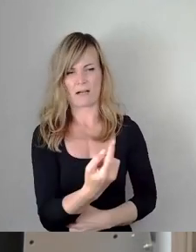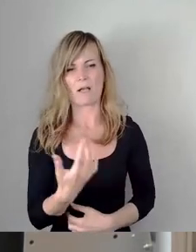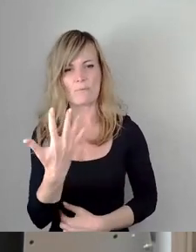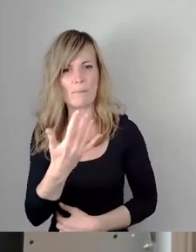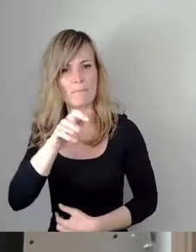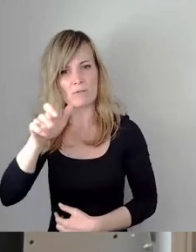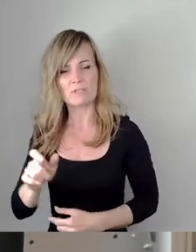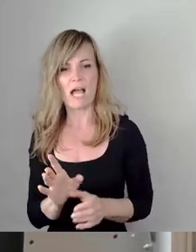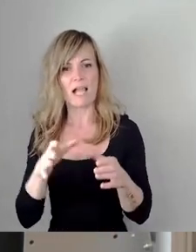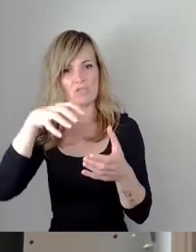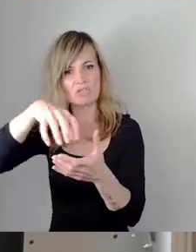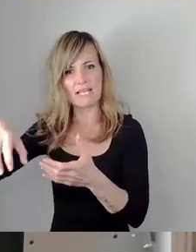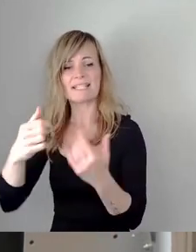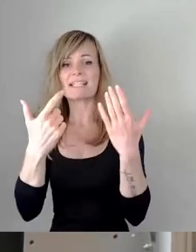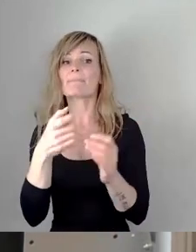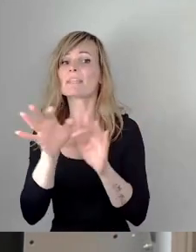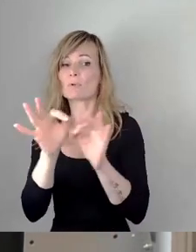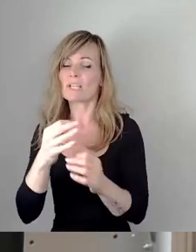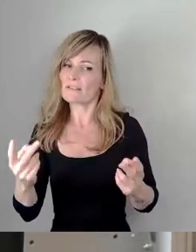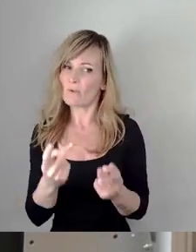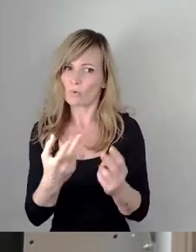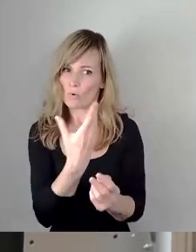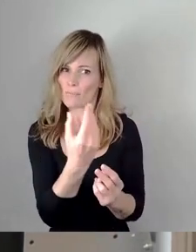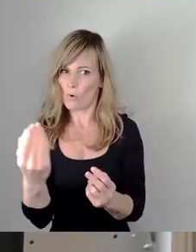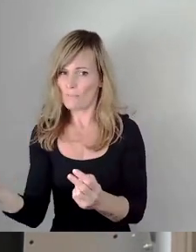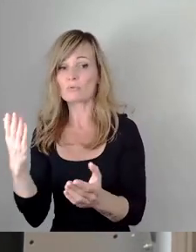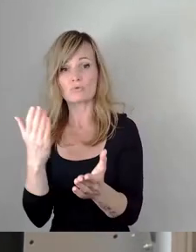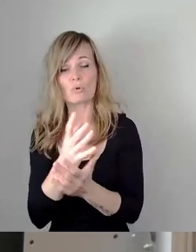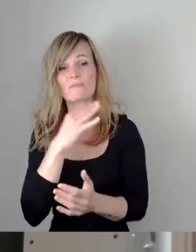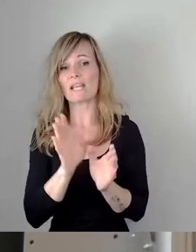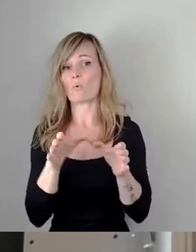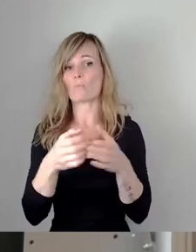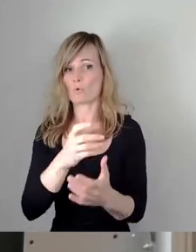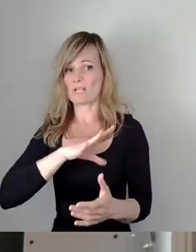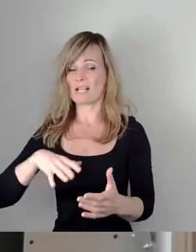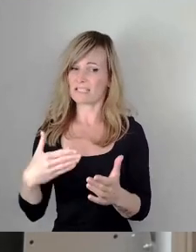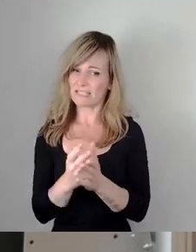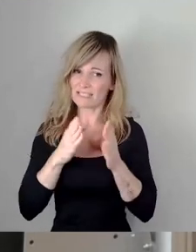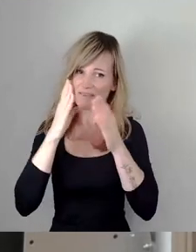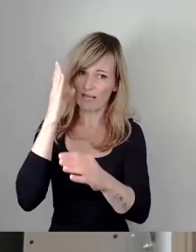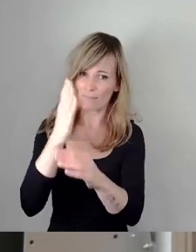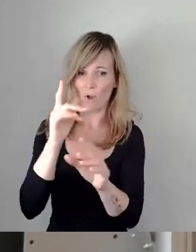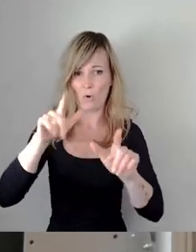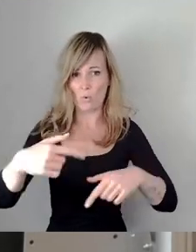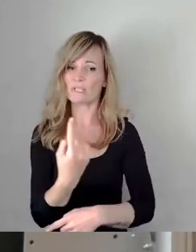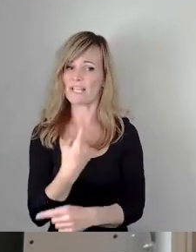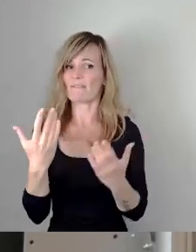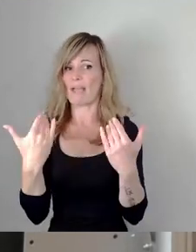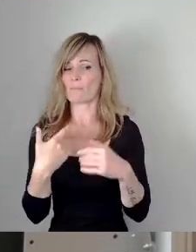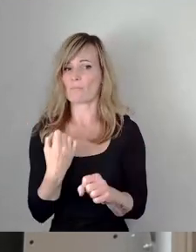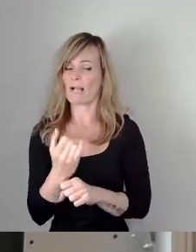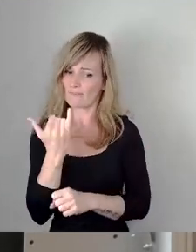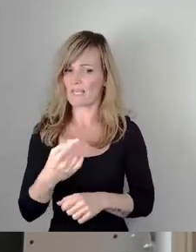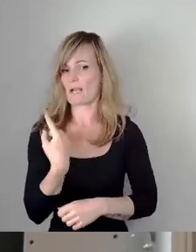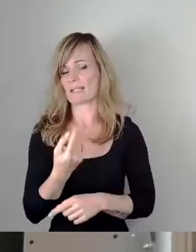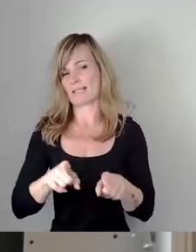gefördert werden. Und viele Kommunen in Sachsen gehen bereits diesen Weg. Also ich kann nur dafür werben, gehen wir diesen Weg auch. Wenn Sie der Meinung sind, dass die